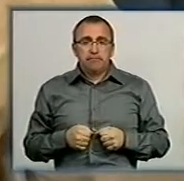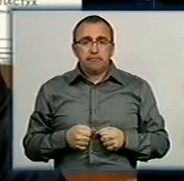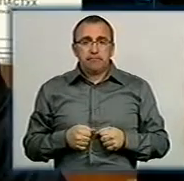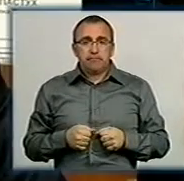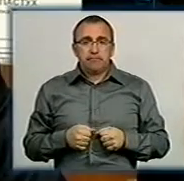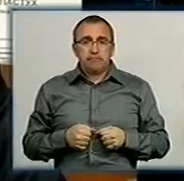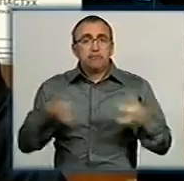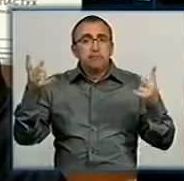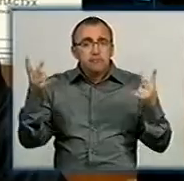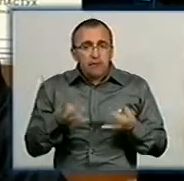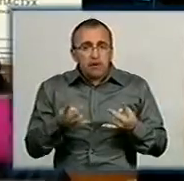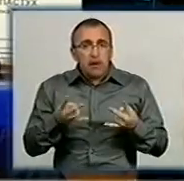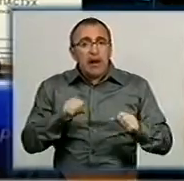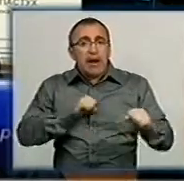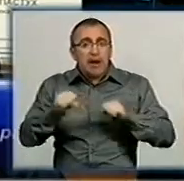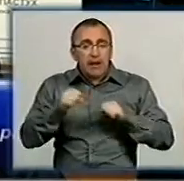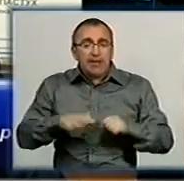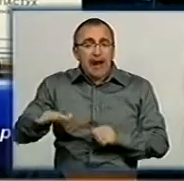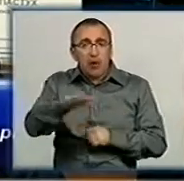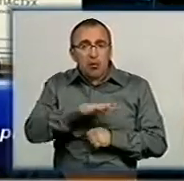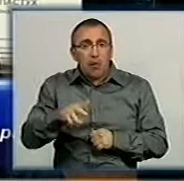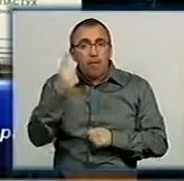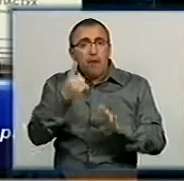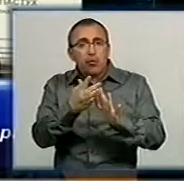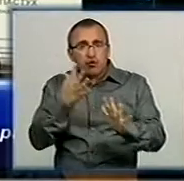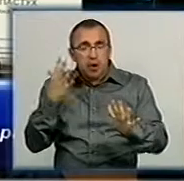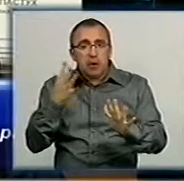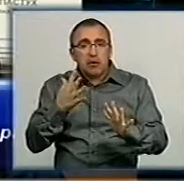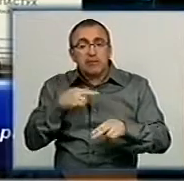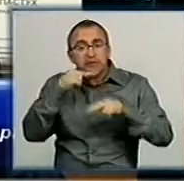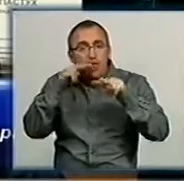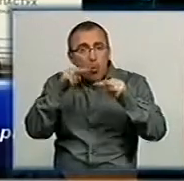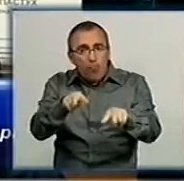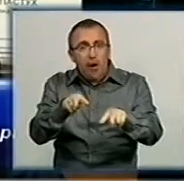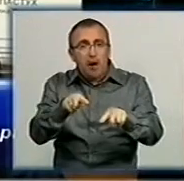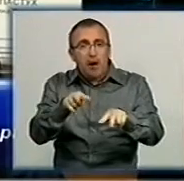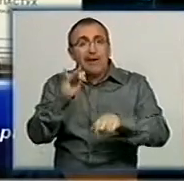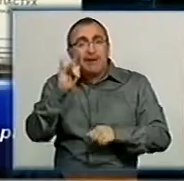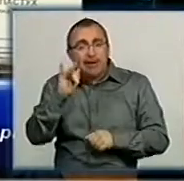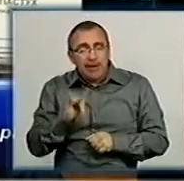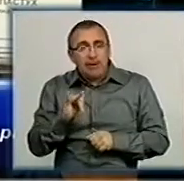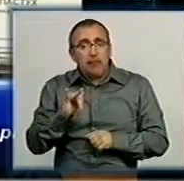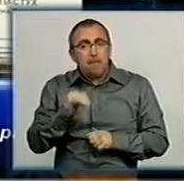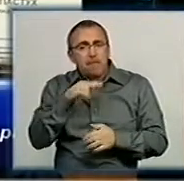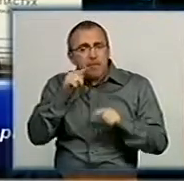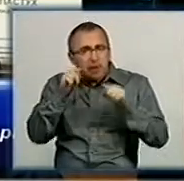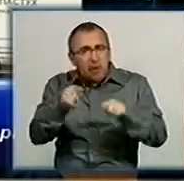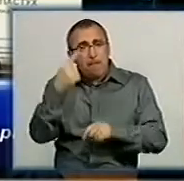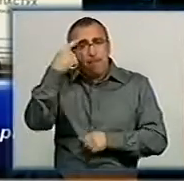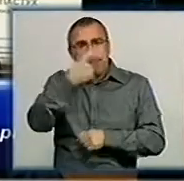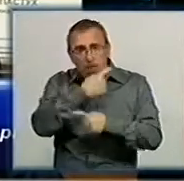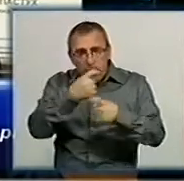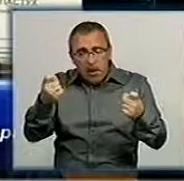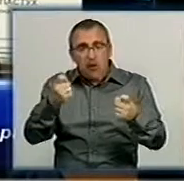Треба керівникам території в першу чергу звернути на це увагу і підкреслюю, попереджую,